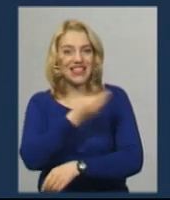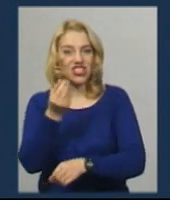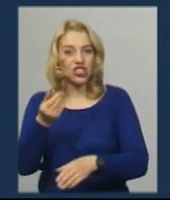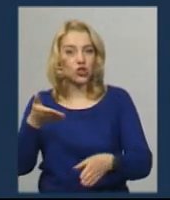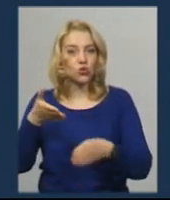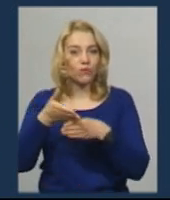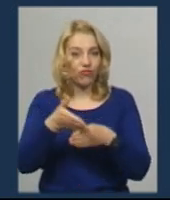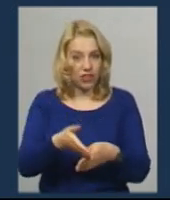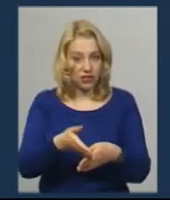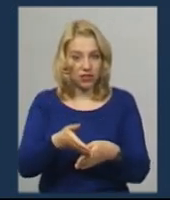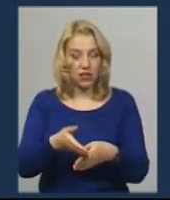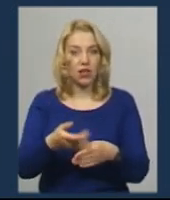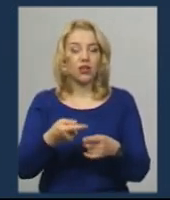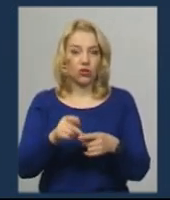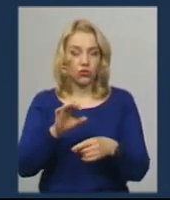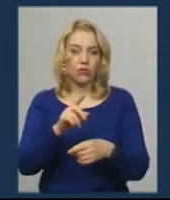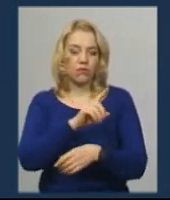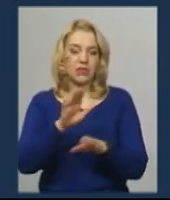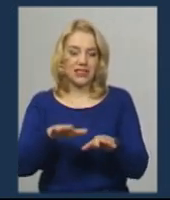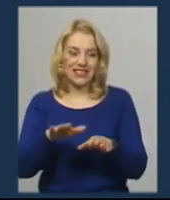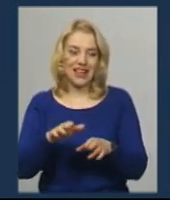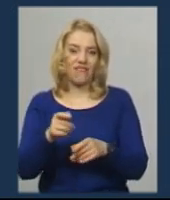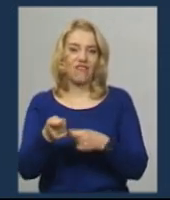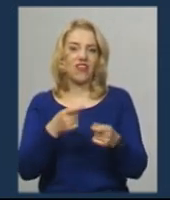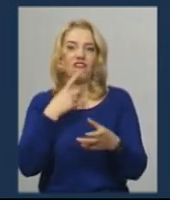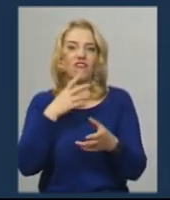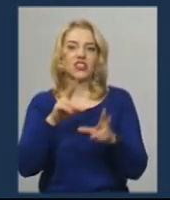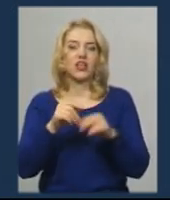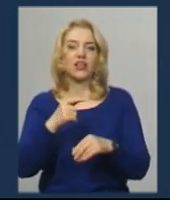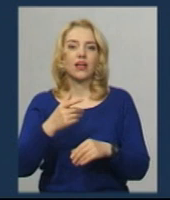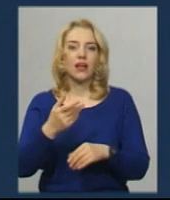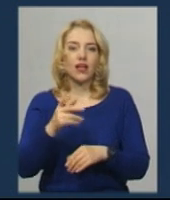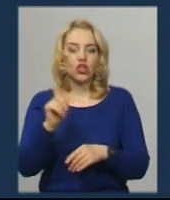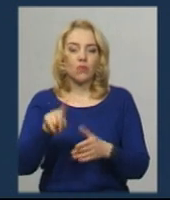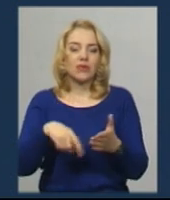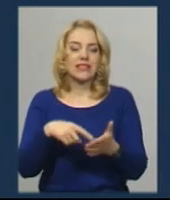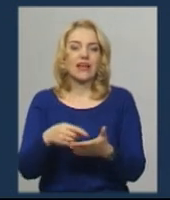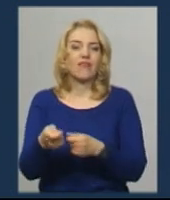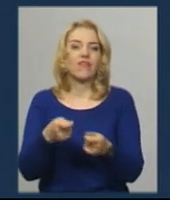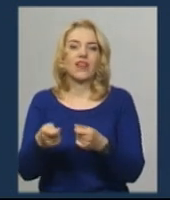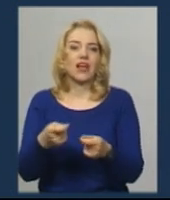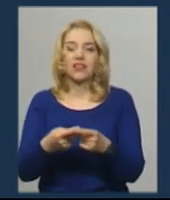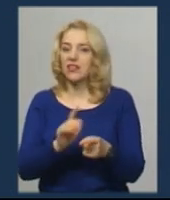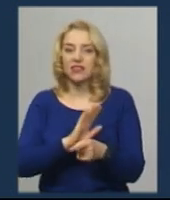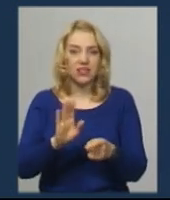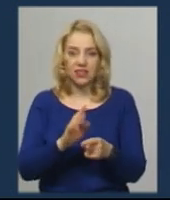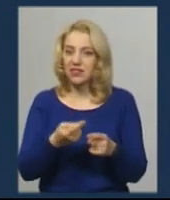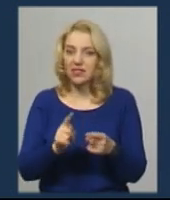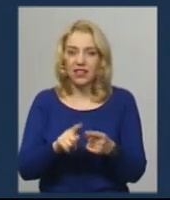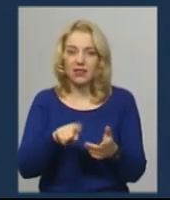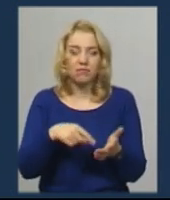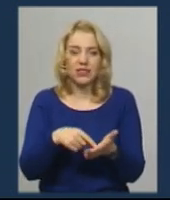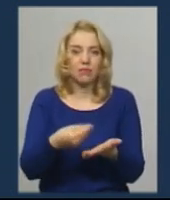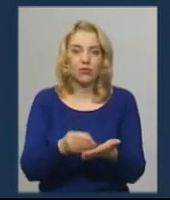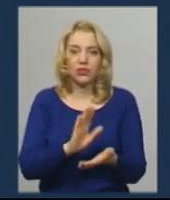вважала, що вона фінансує заклад, хоча насправді це фінансовий ресурс, який надавався зверху і передавався через